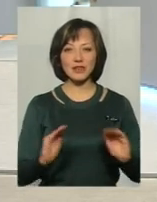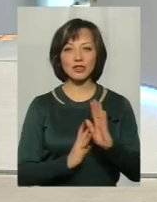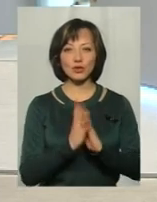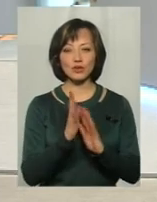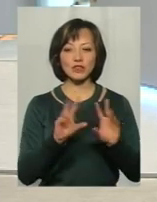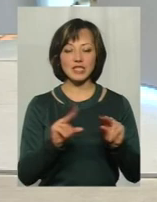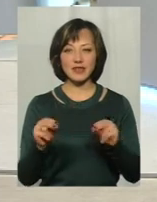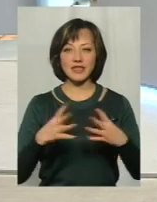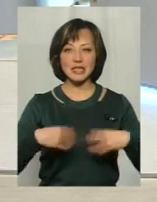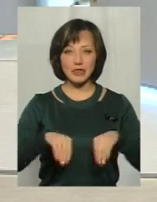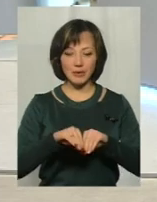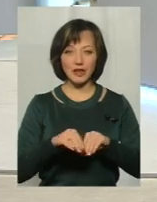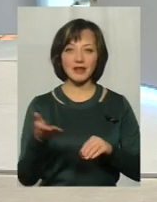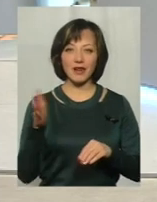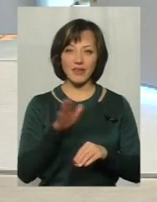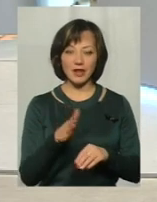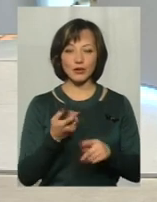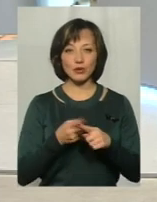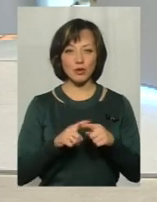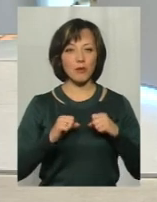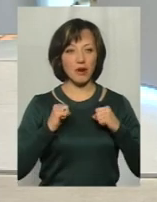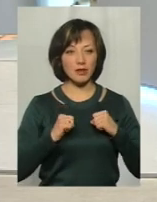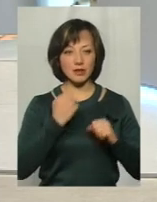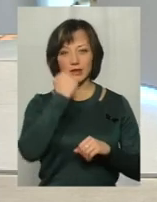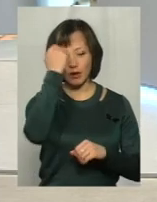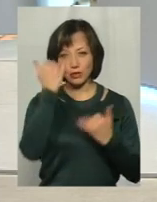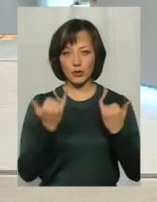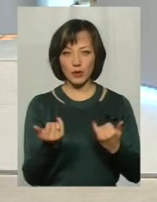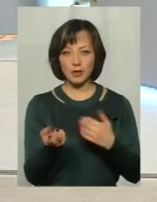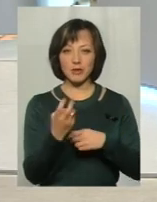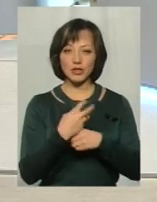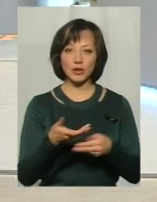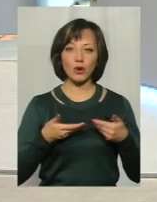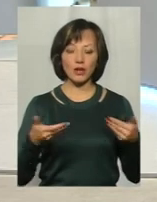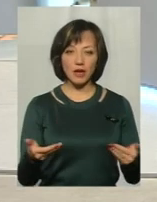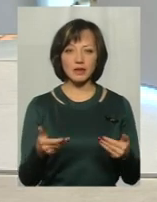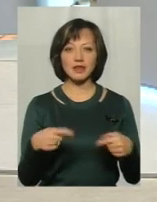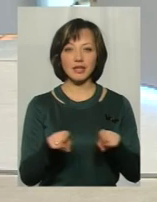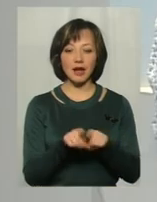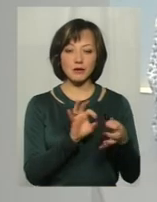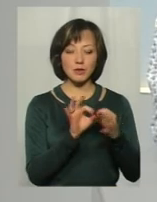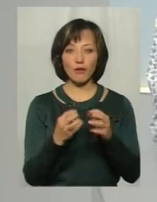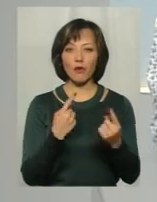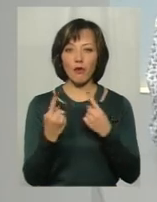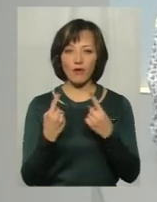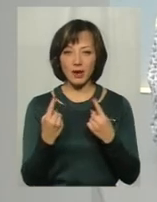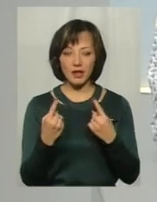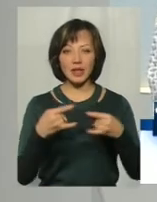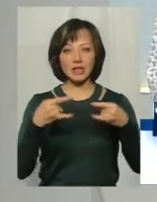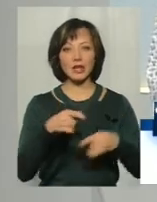в щасливих сім'ях, то давайте всі до цього прагнути. Я дуже дякую, що ви сьогодні до нас прийшли, що ми так змістовно поговорили.